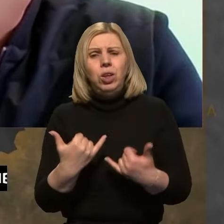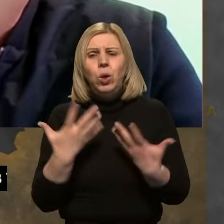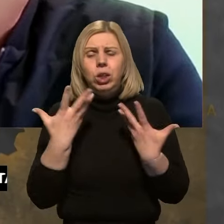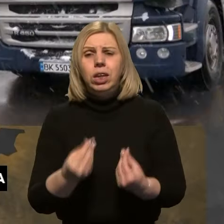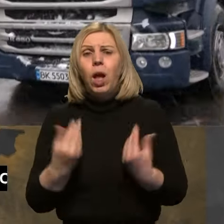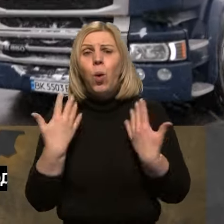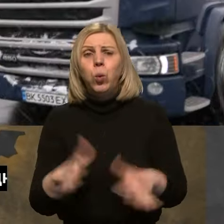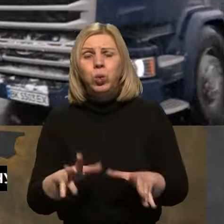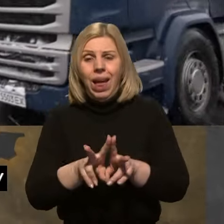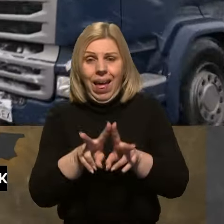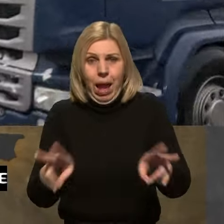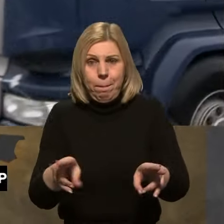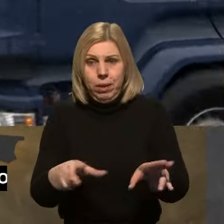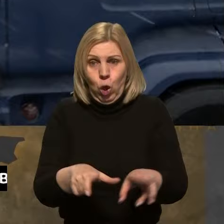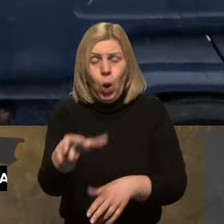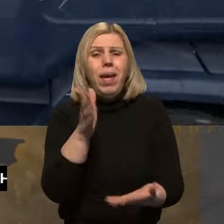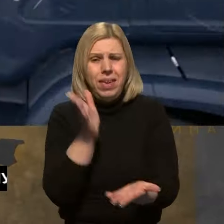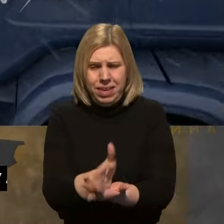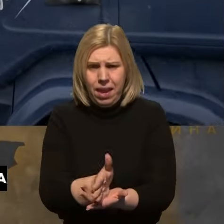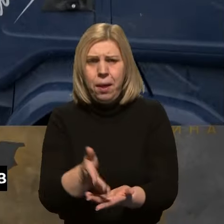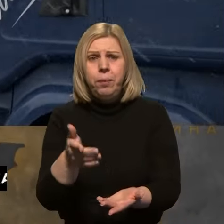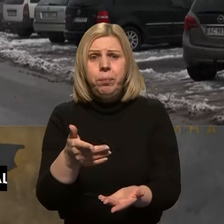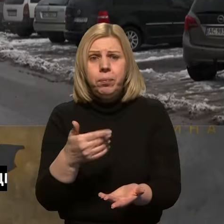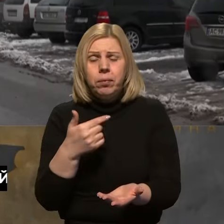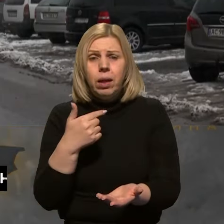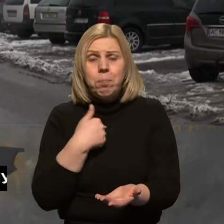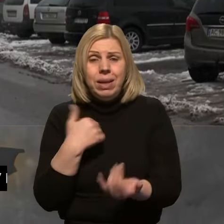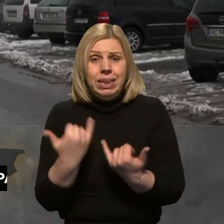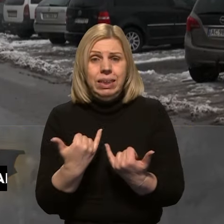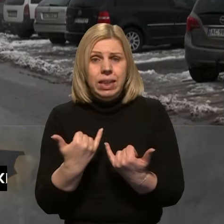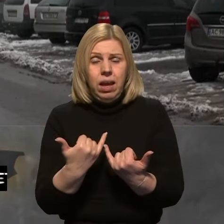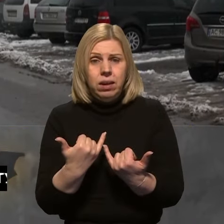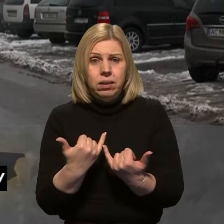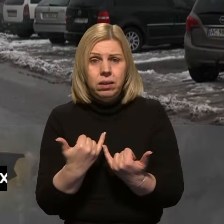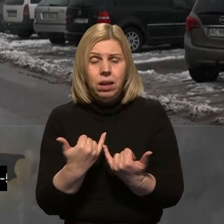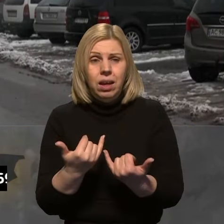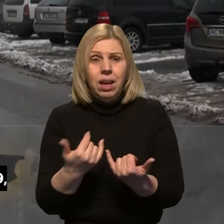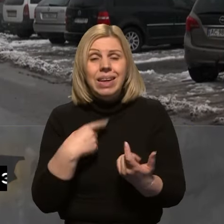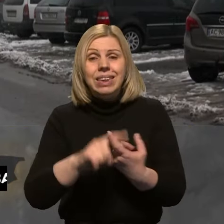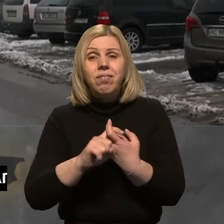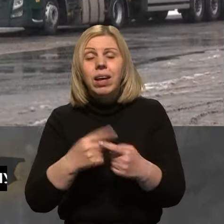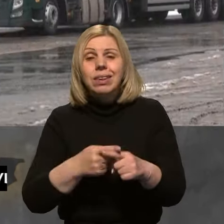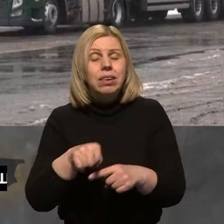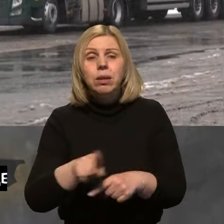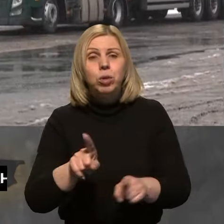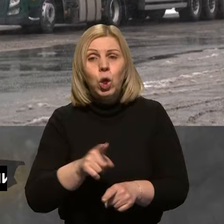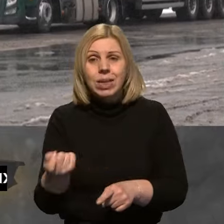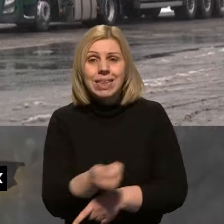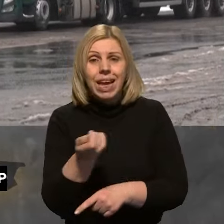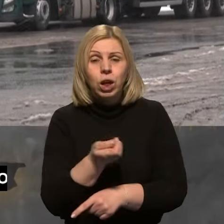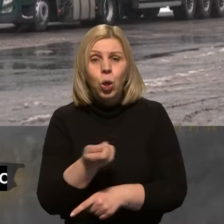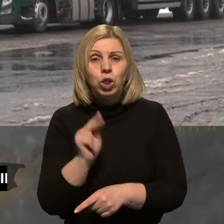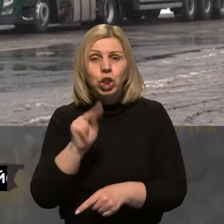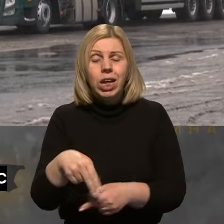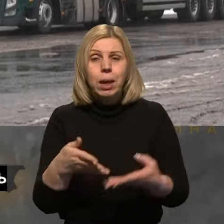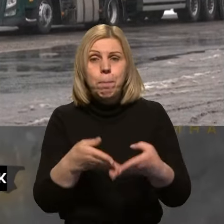вже альтернативний маршрут є. І ми зараз... Зв'язано з тим, що зерно йде через